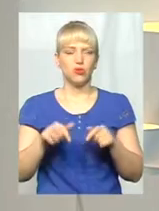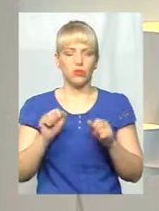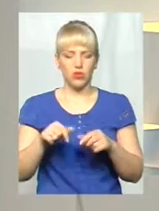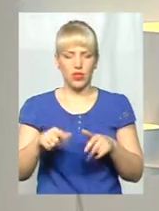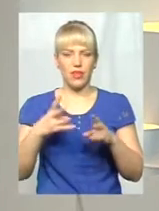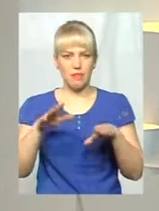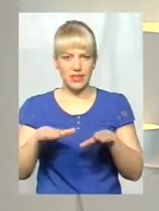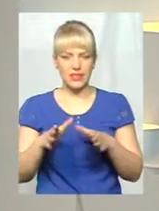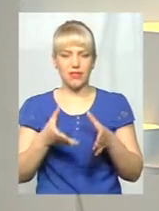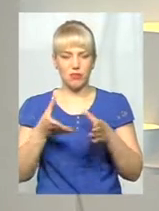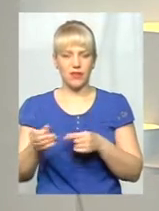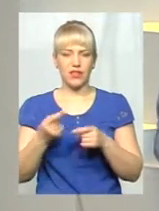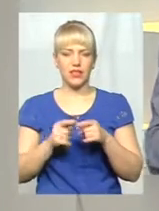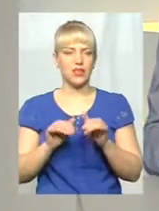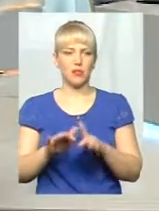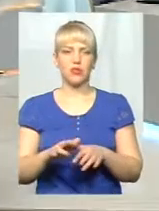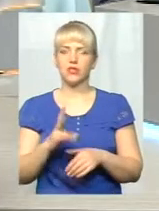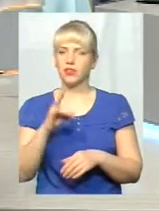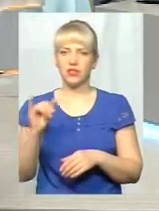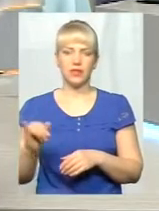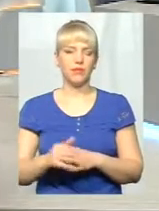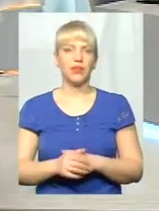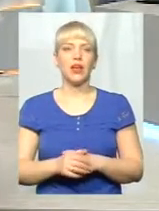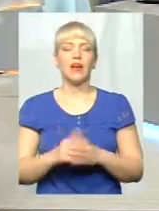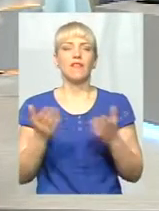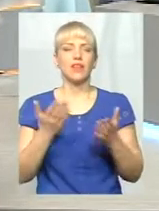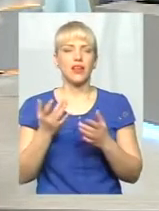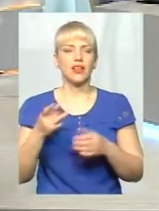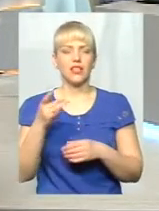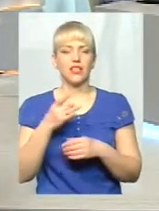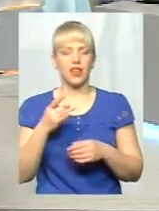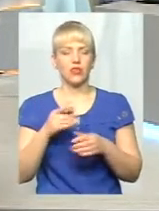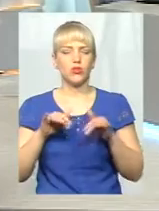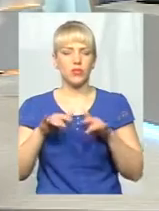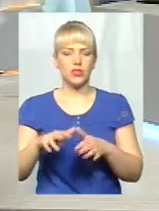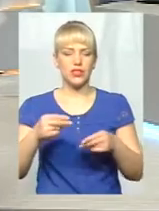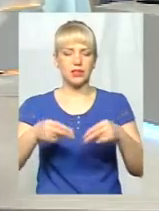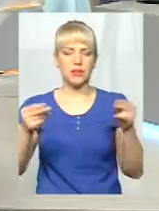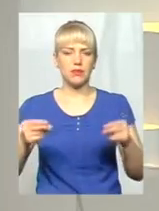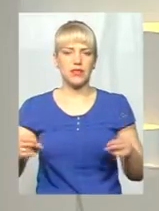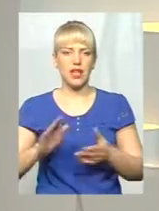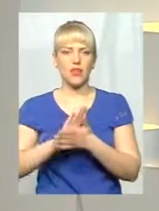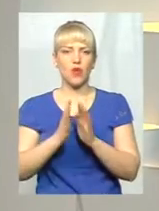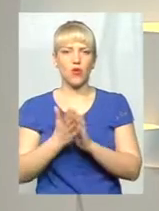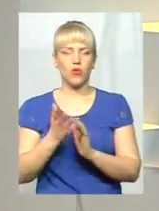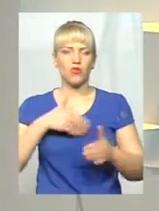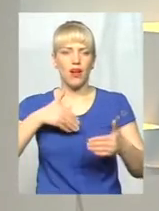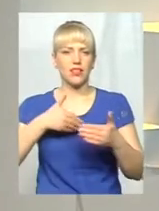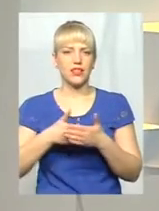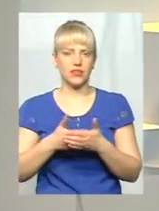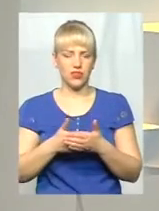процес. В яких районах процес підписання угод найактивніше відбувається? І завдяки чому, як ви вважаєте?